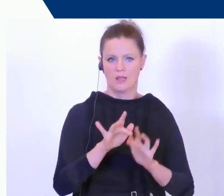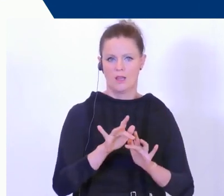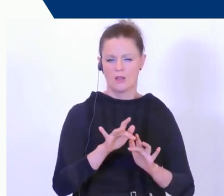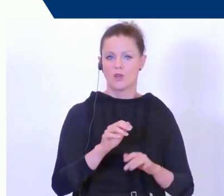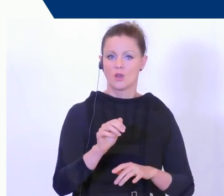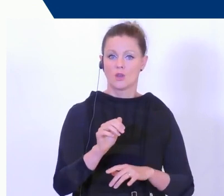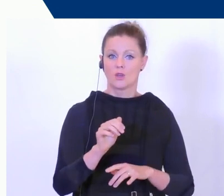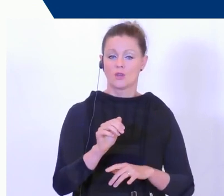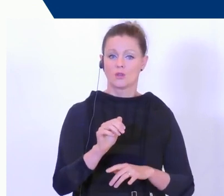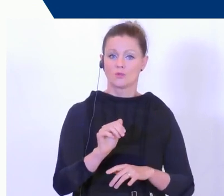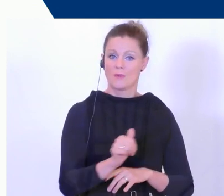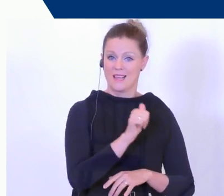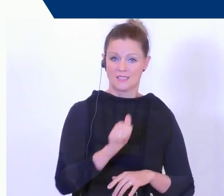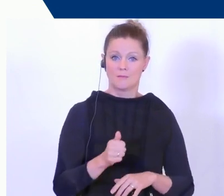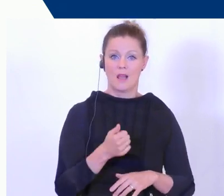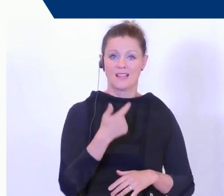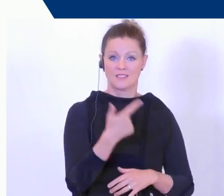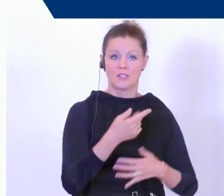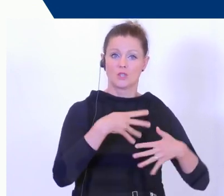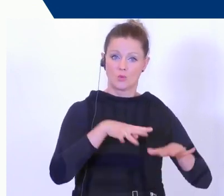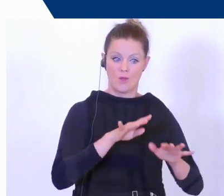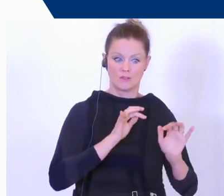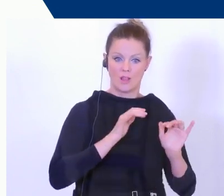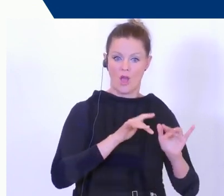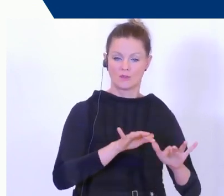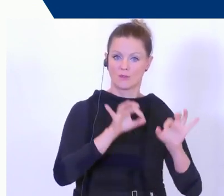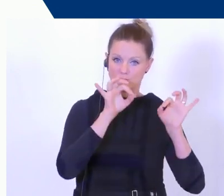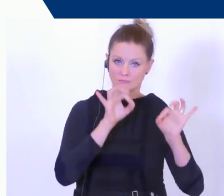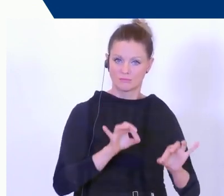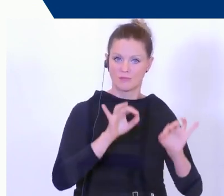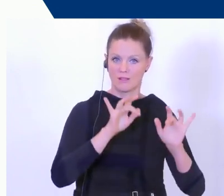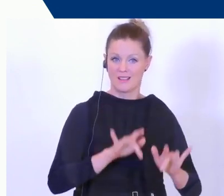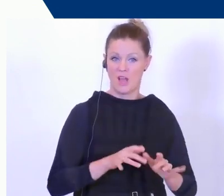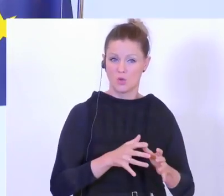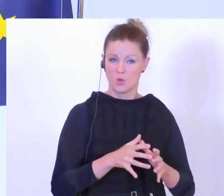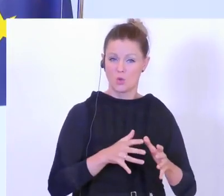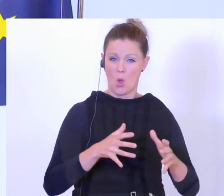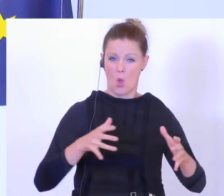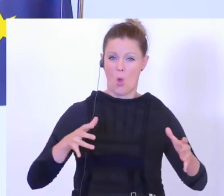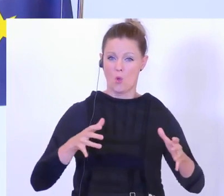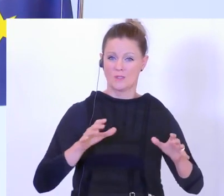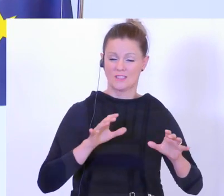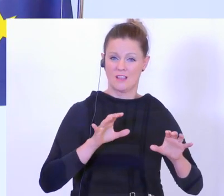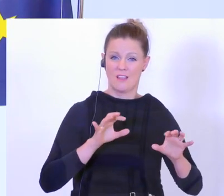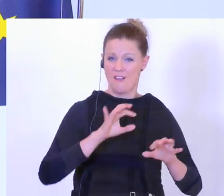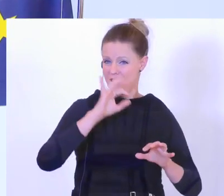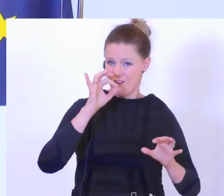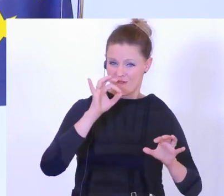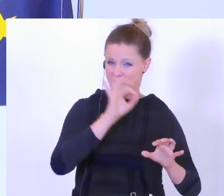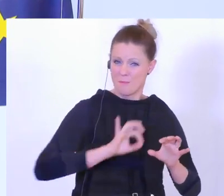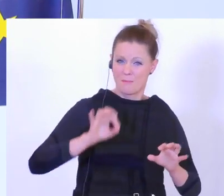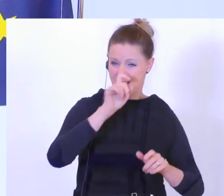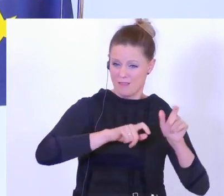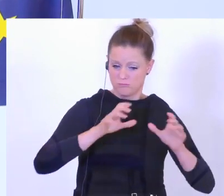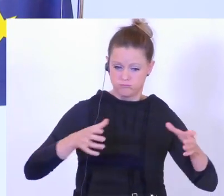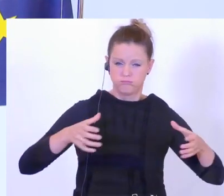ersten Mal 2019 ausgewirkt. Hier konnten wirklich große Banden, vorwiegend aus dem Bereich